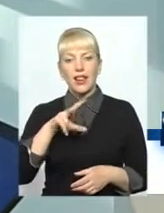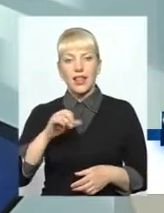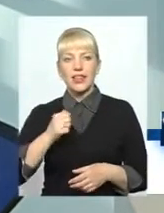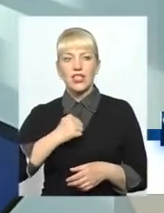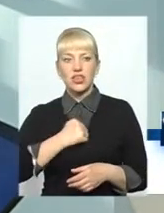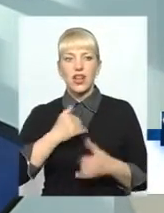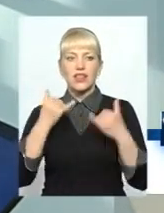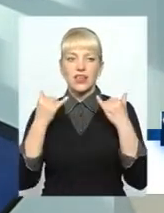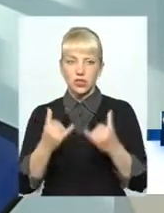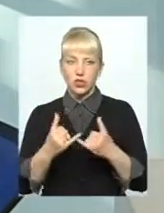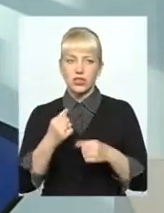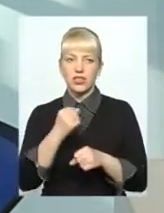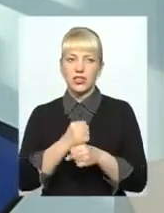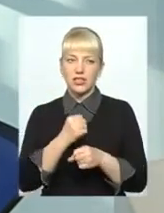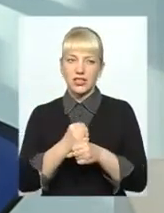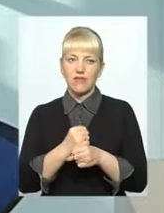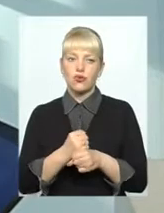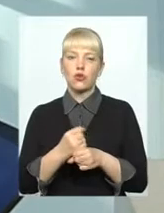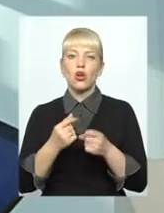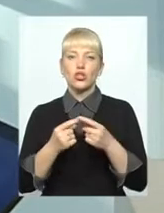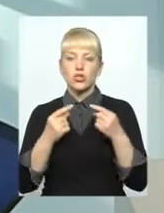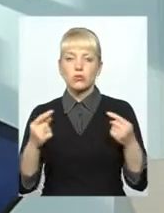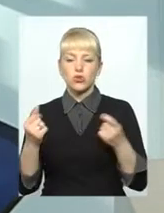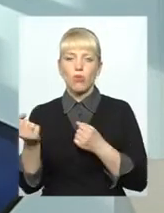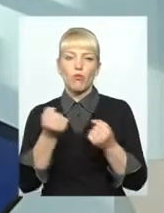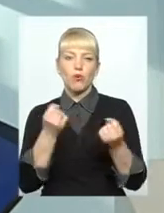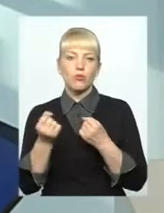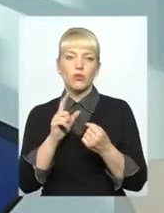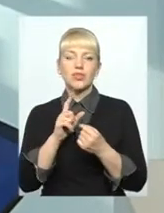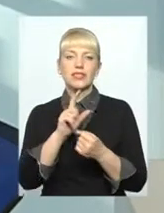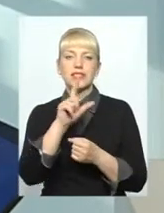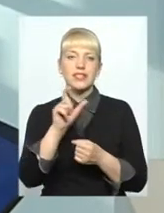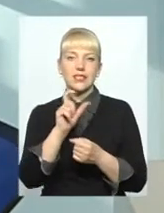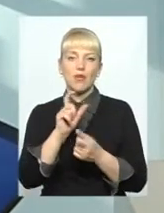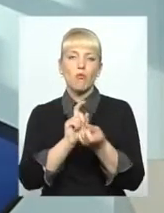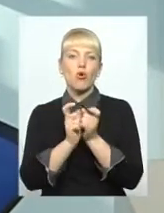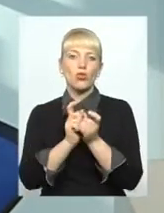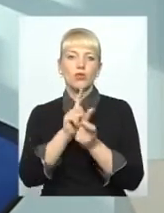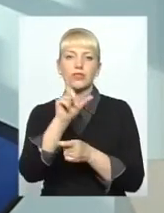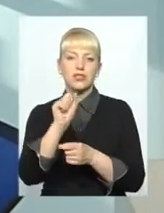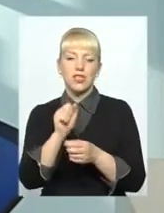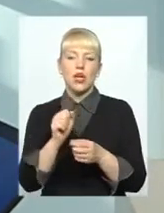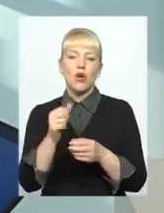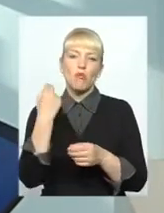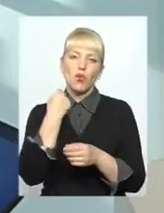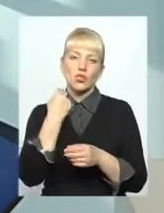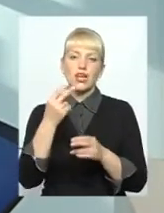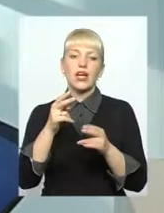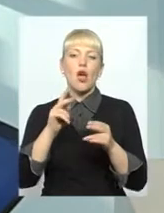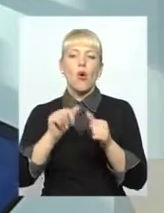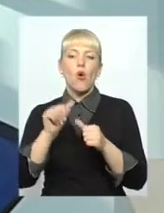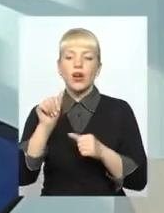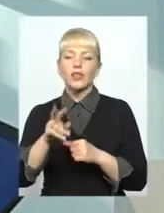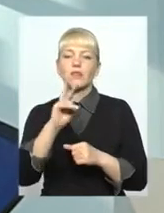жаль, на сьогодні дієвого способу боротьби з боржниками, крім як відключення від системи госпостачання, немає.